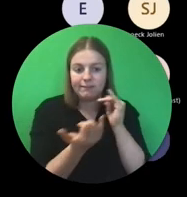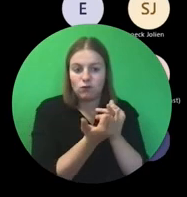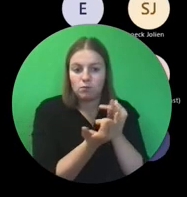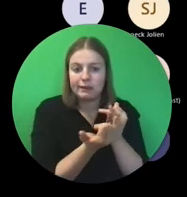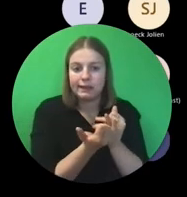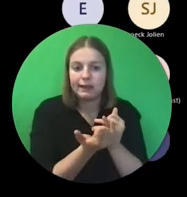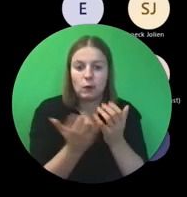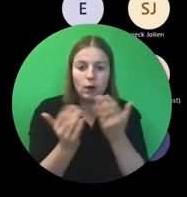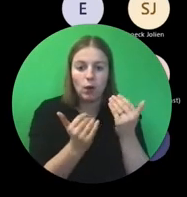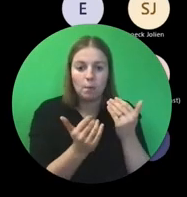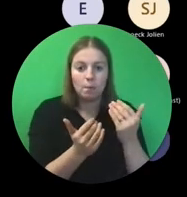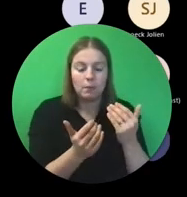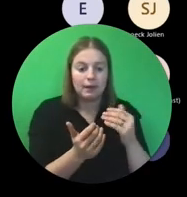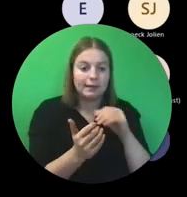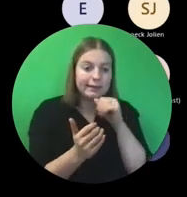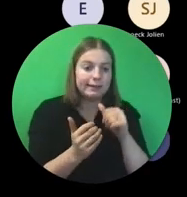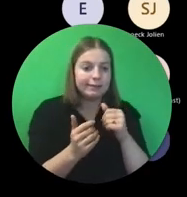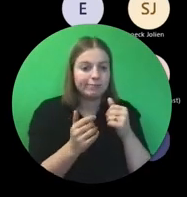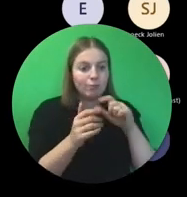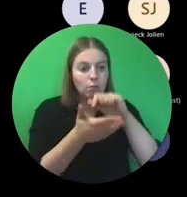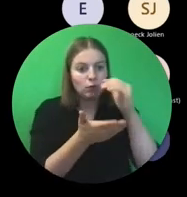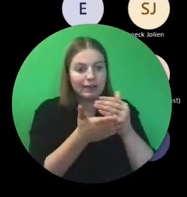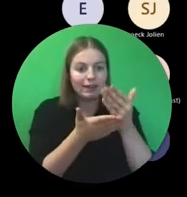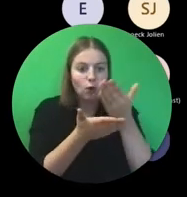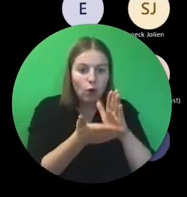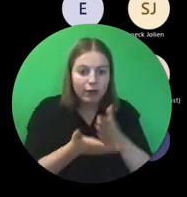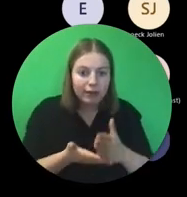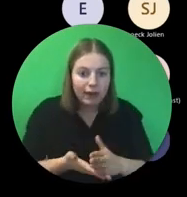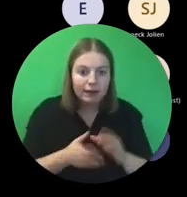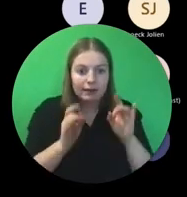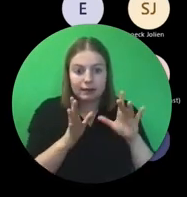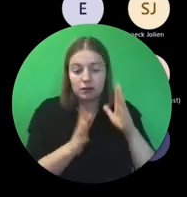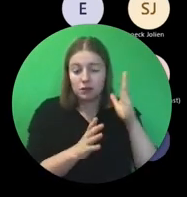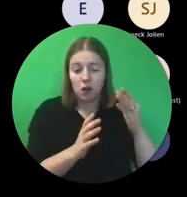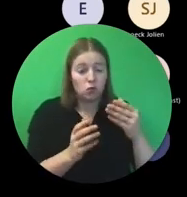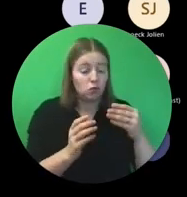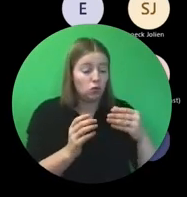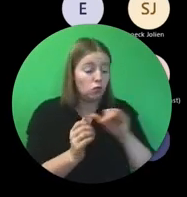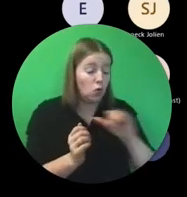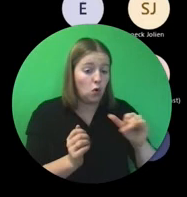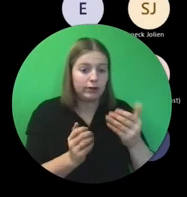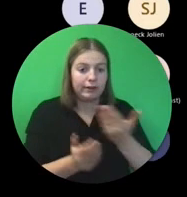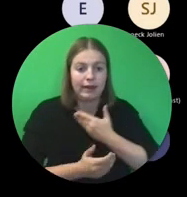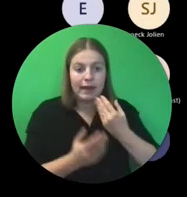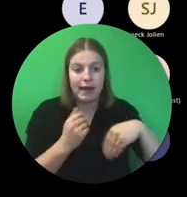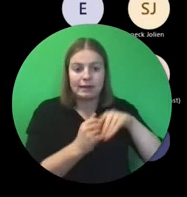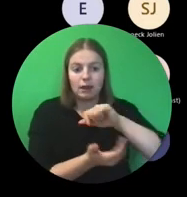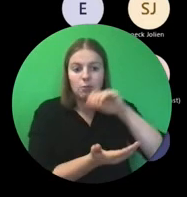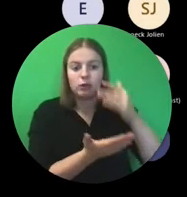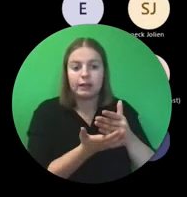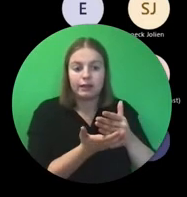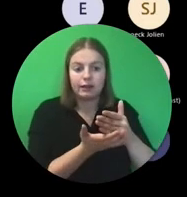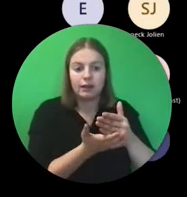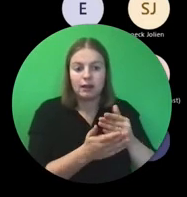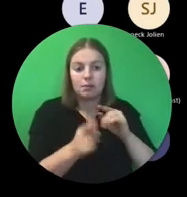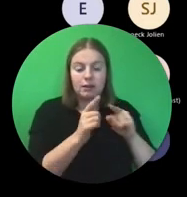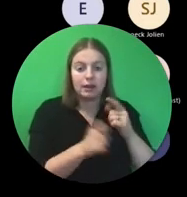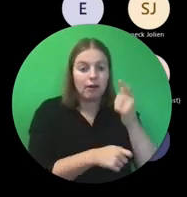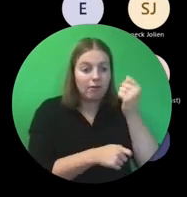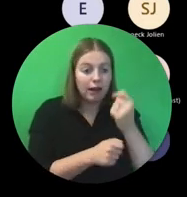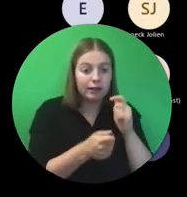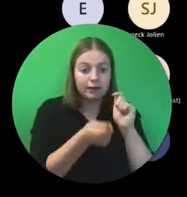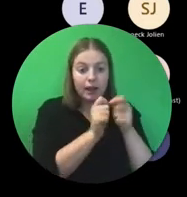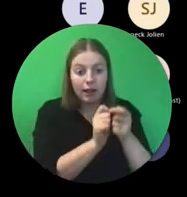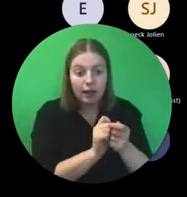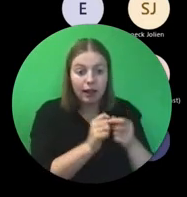Je hebt geen budgetonderdelen. Je gaat nooit budget bij krijgen. Dus eigenlijk, financiële amendementen,